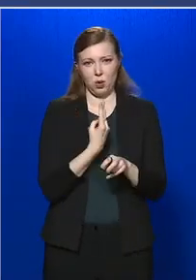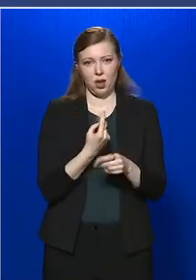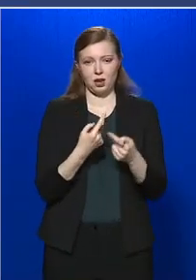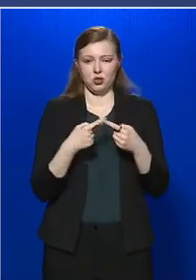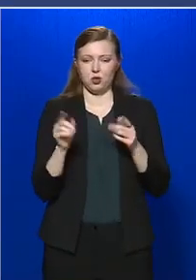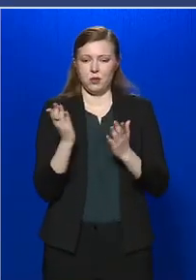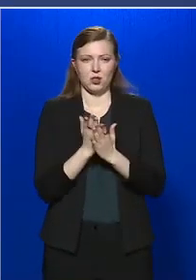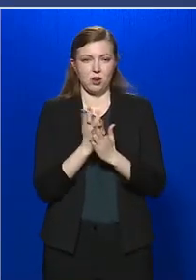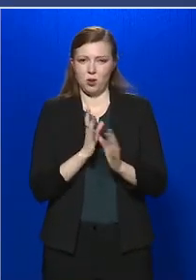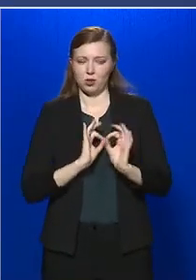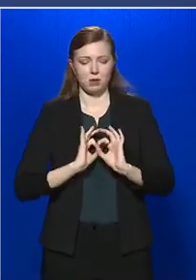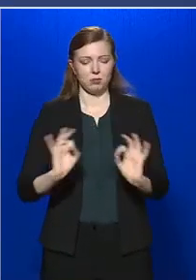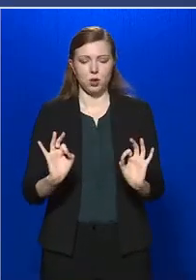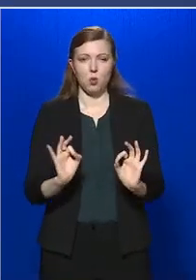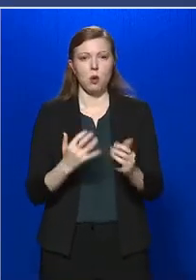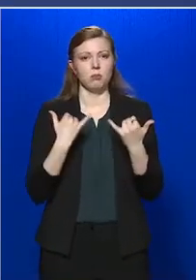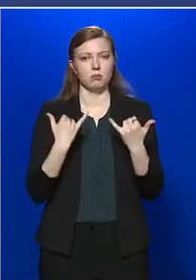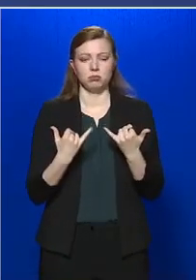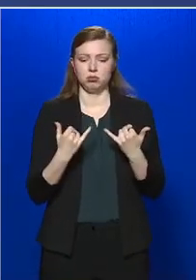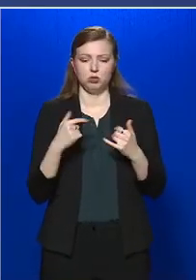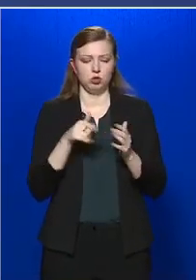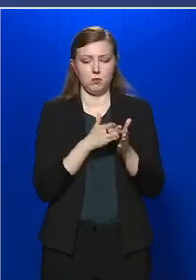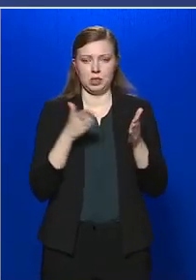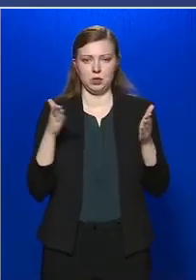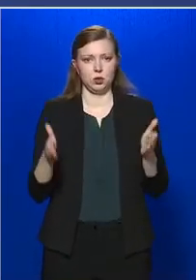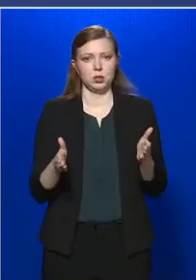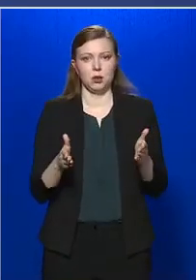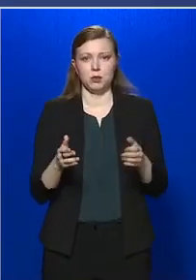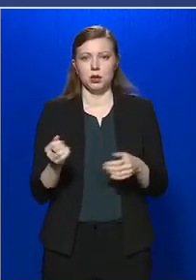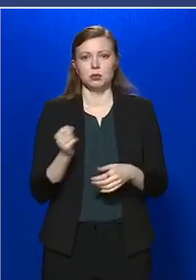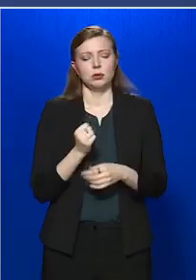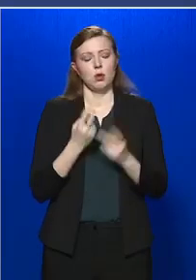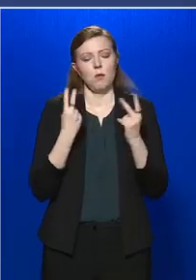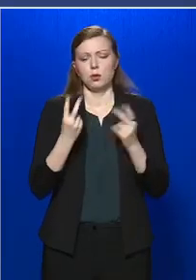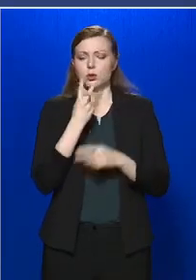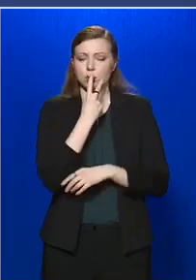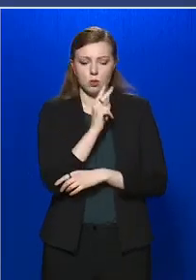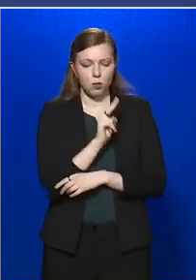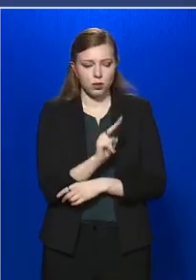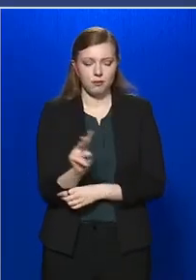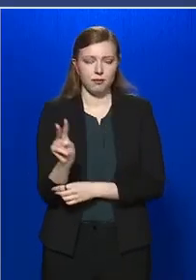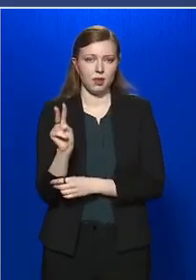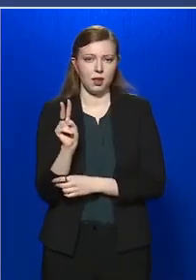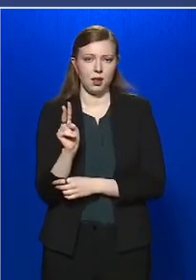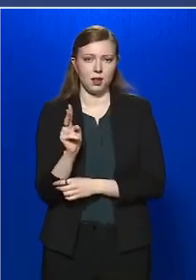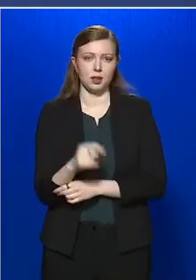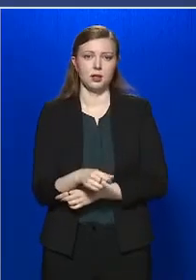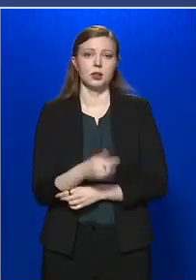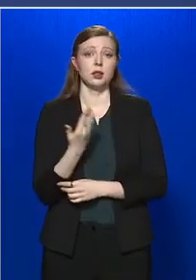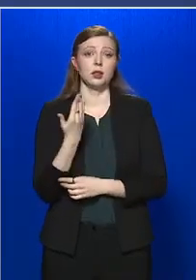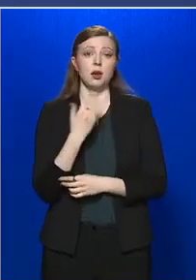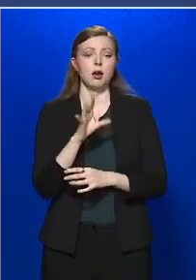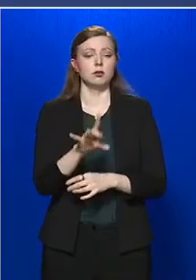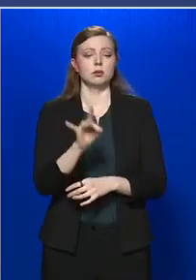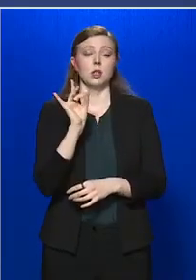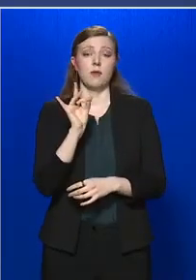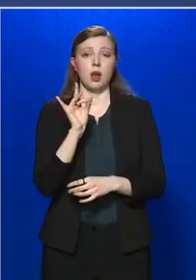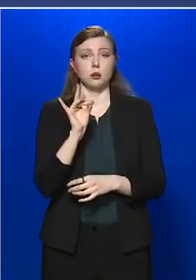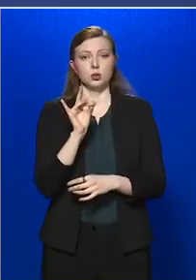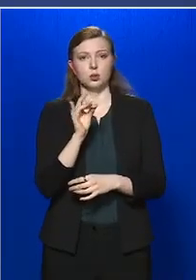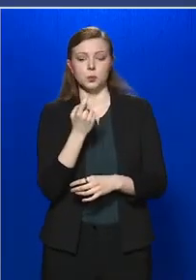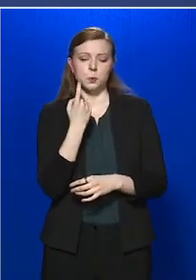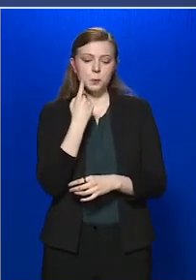máskor sem helyes, de most ebben az időszakban különösen is figyeljünk arra, hogyha kiválasztottuk